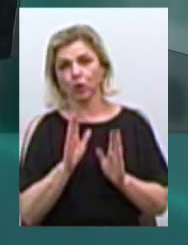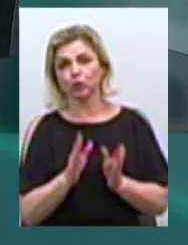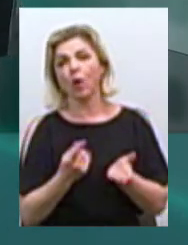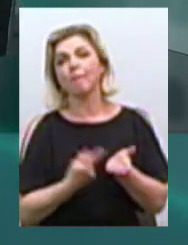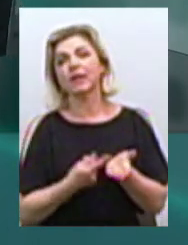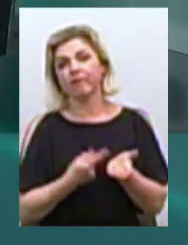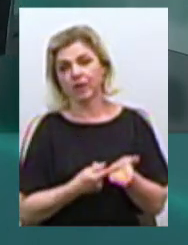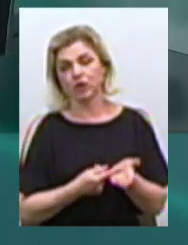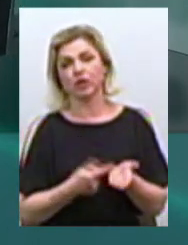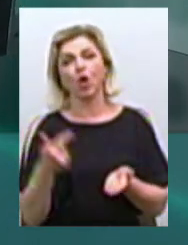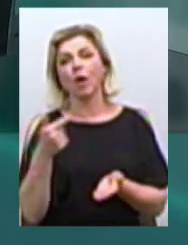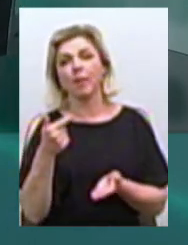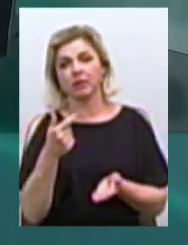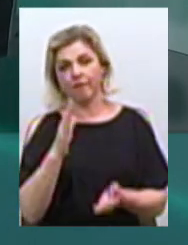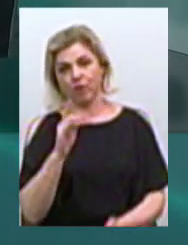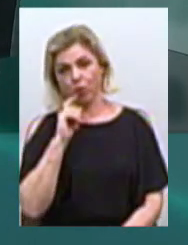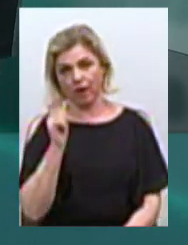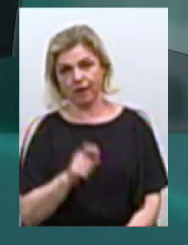громадянство України.